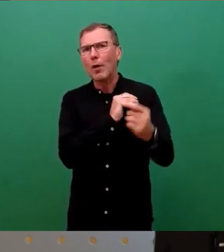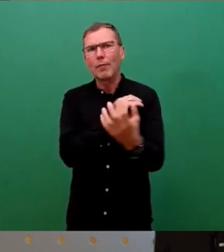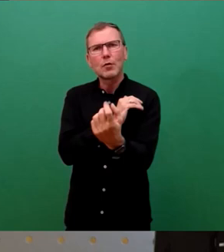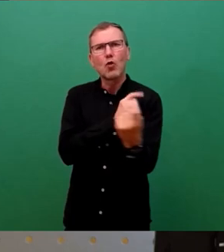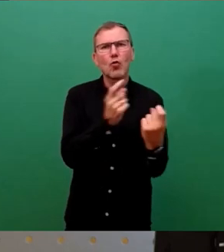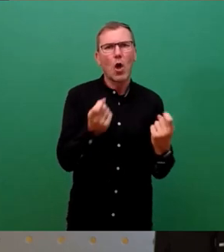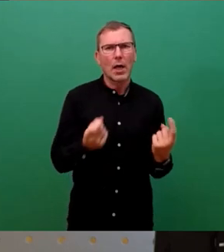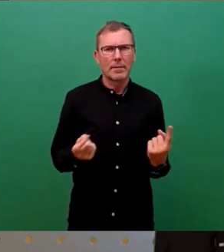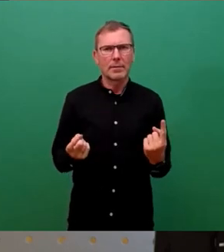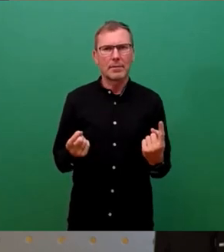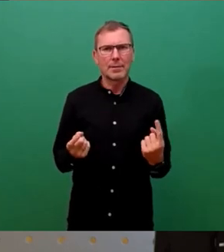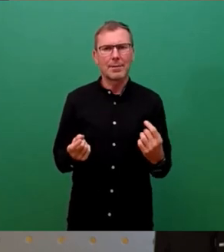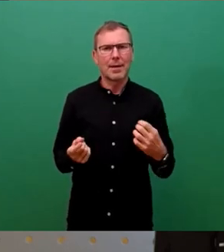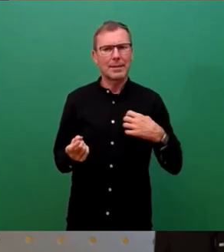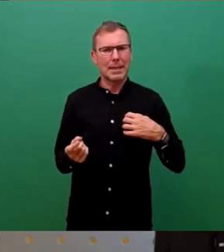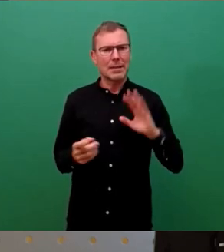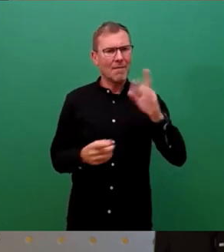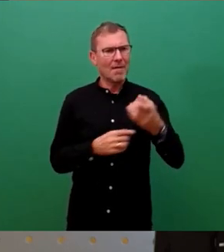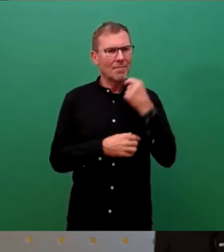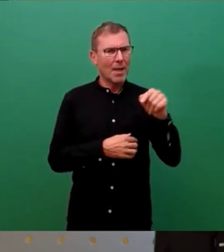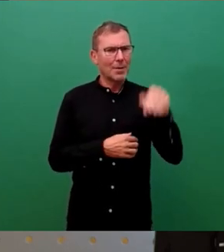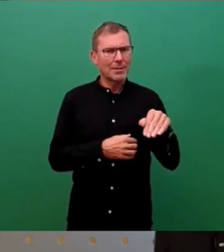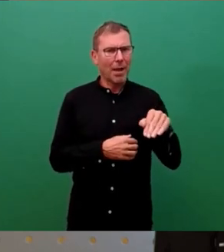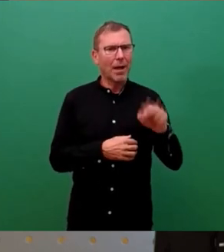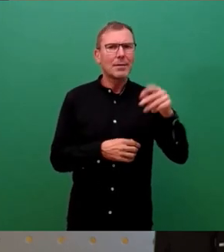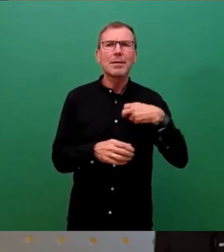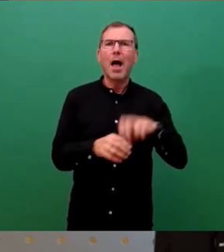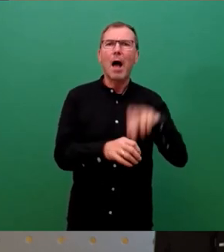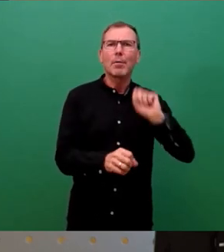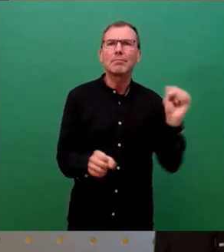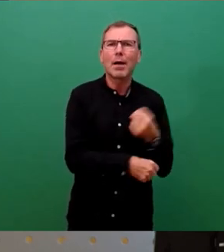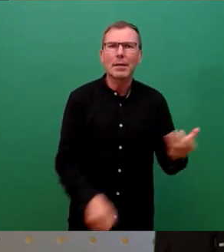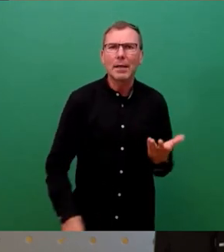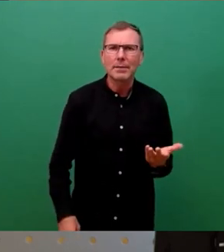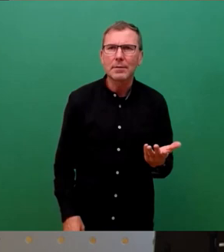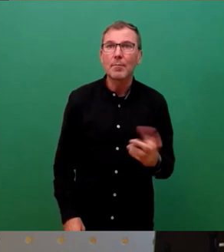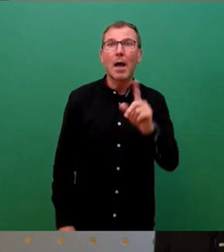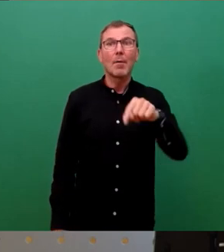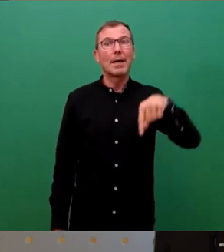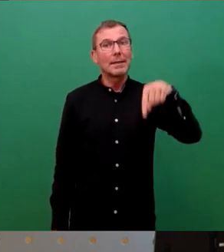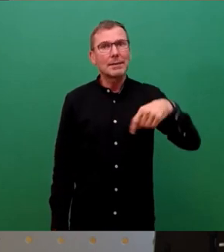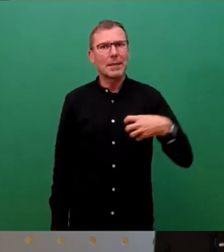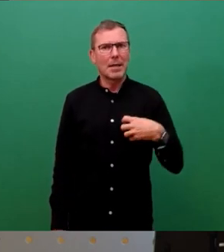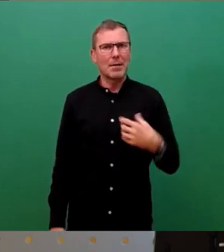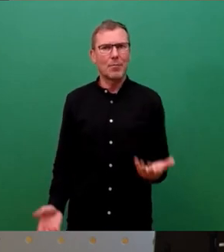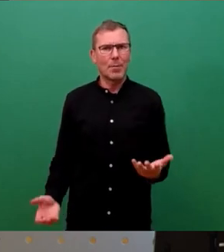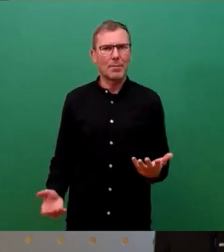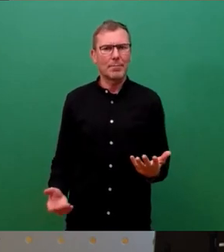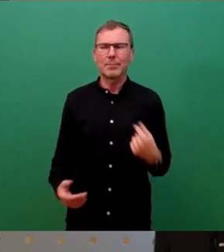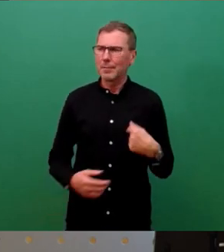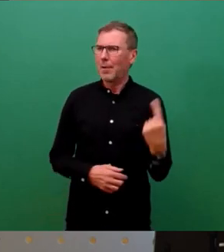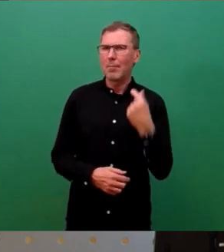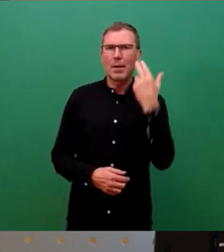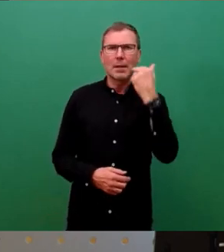einmal die Dresdner Fernwärme hat, da kommt er so schnell nicht wieder runter. Und jetzt ist aber das Problem, was wir auch gelernt haben, dass unsere